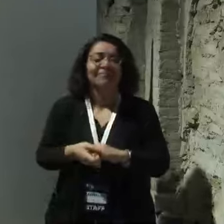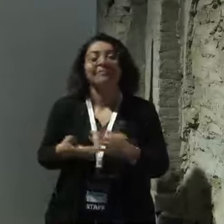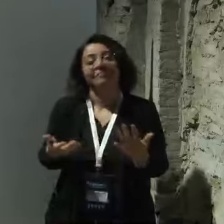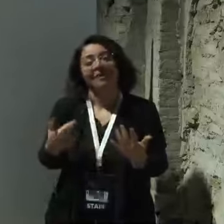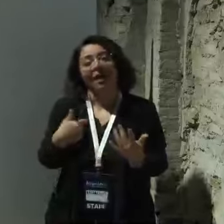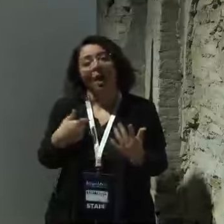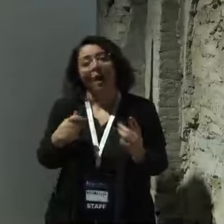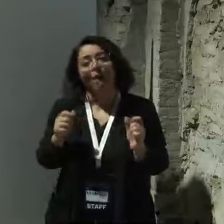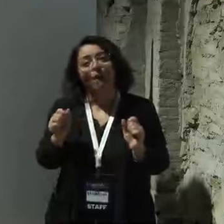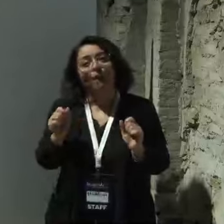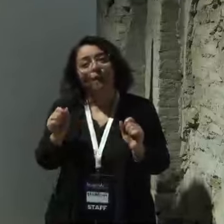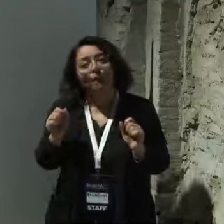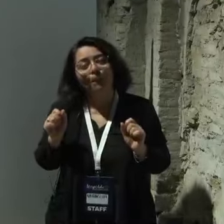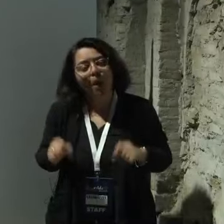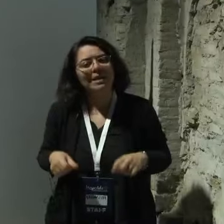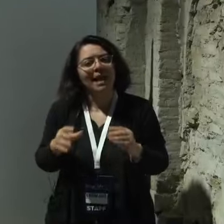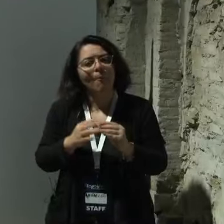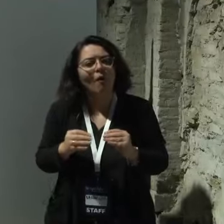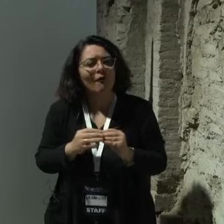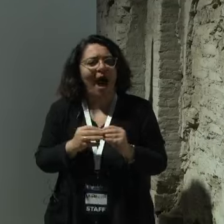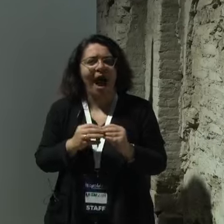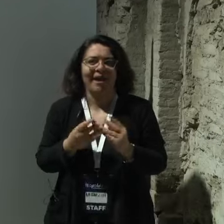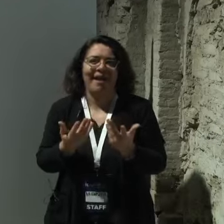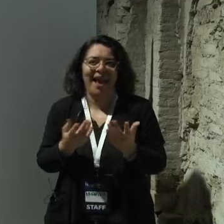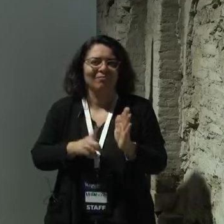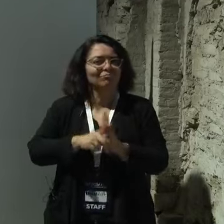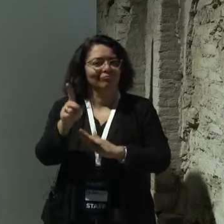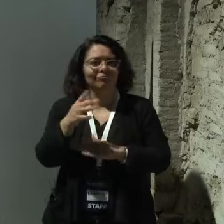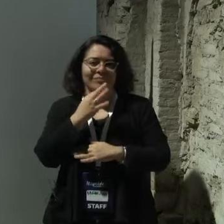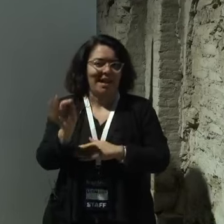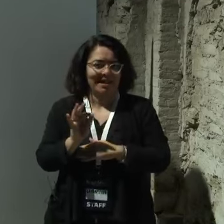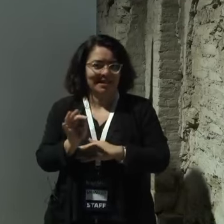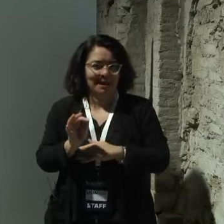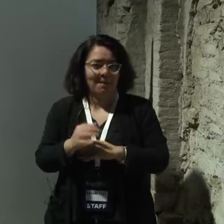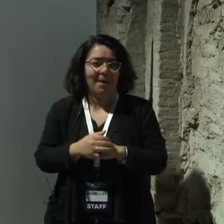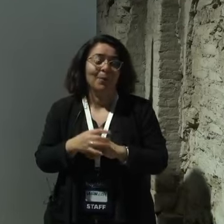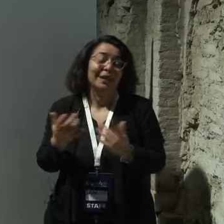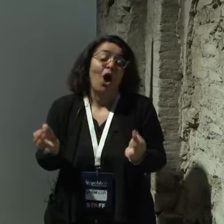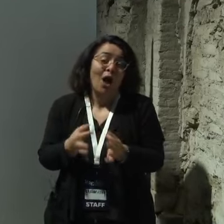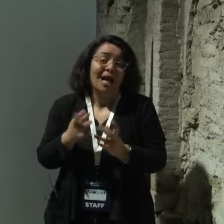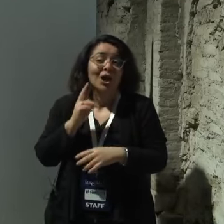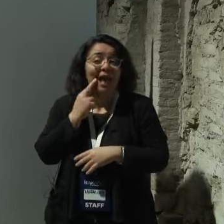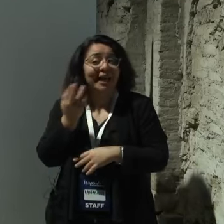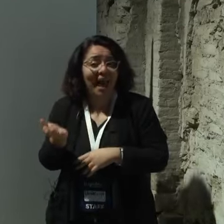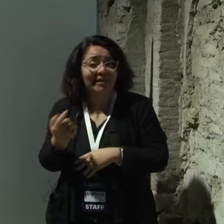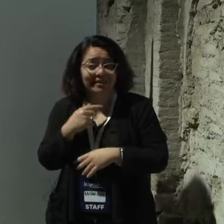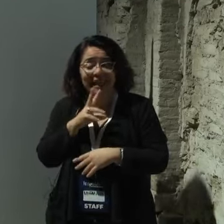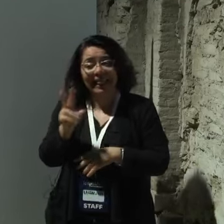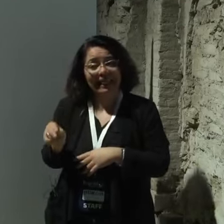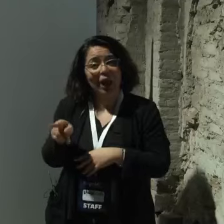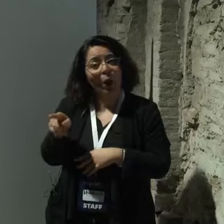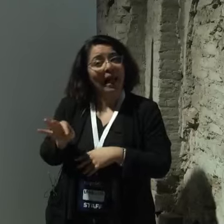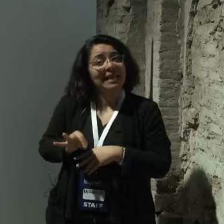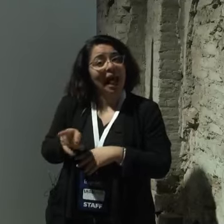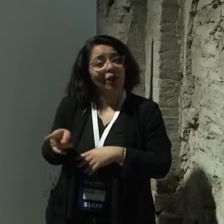fare delle cose bellissime e quindi dico appunto al senatore Renzi che esiste la